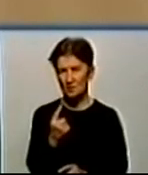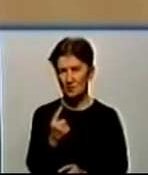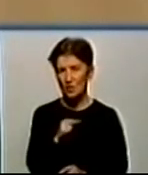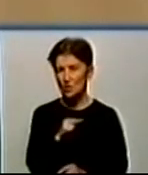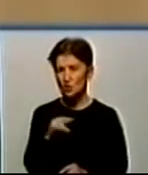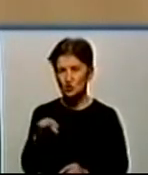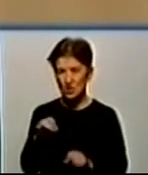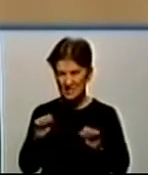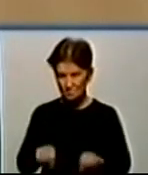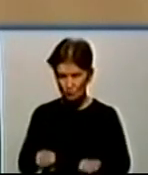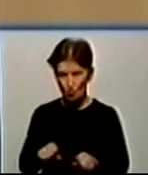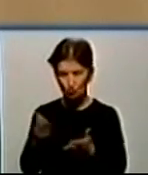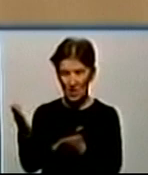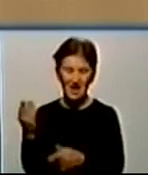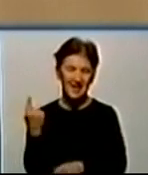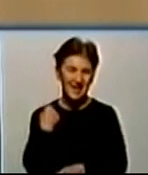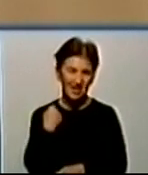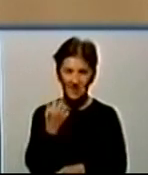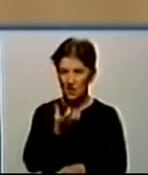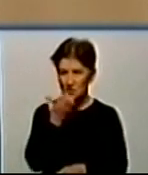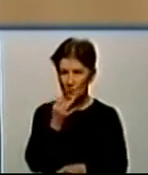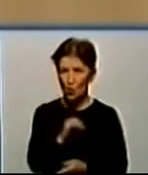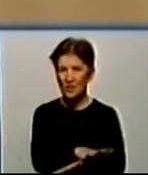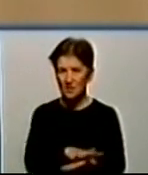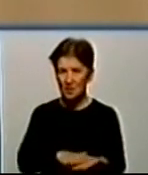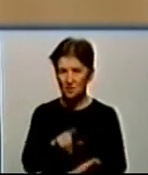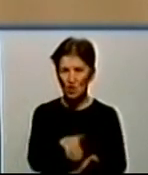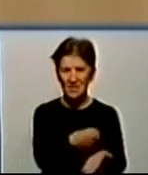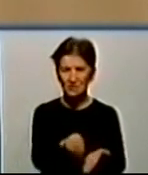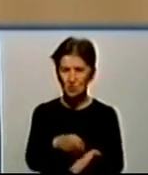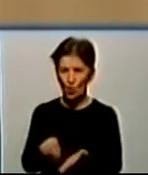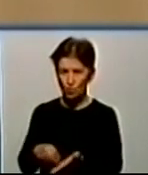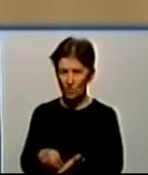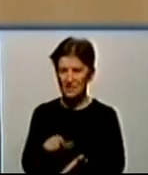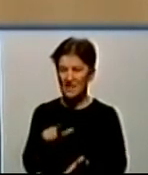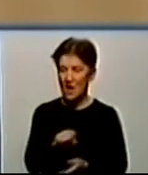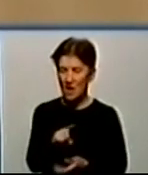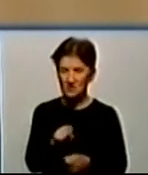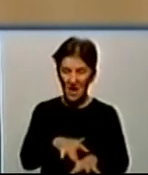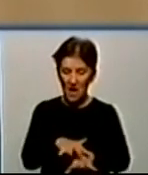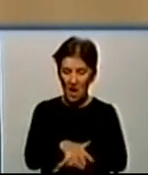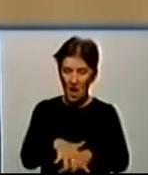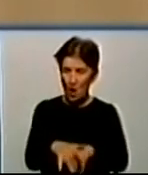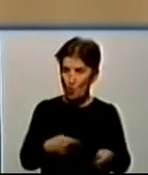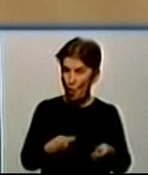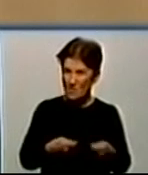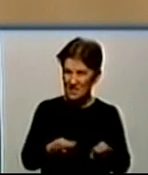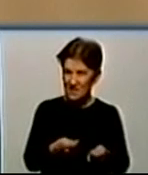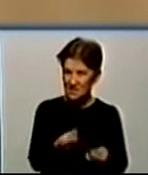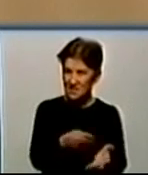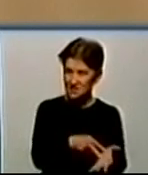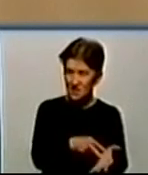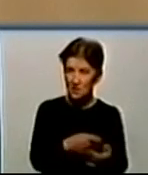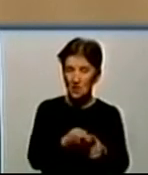Чи зможе ДП «Кіровоград Тепло» і далі закуповувати газ за комерційними цінами, які